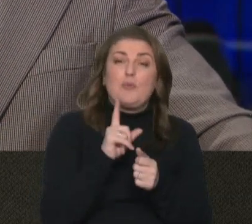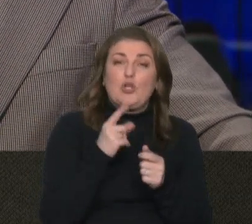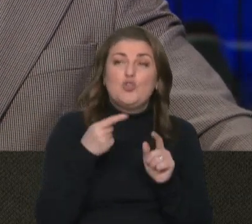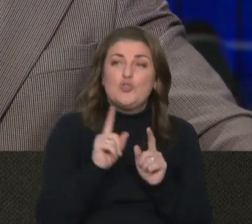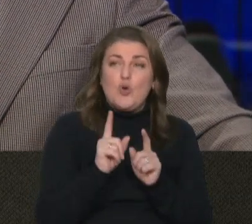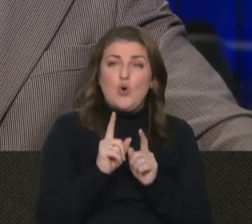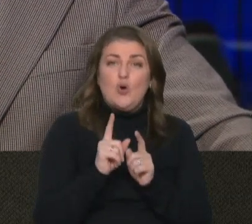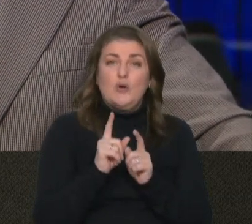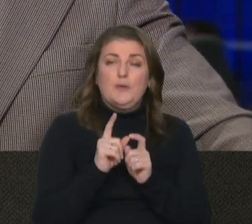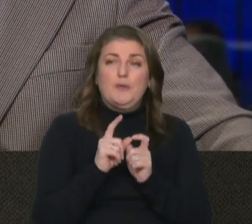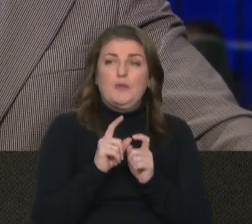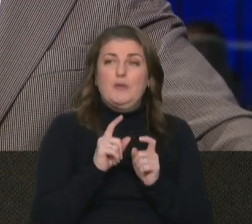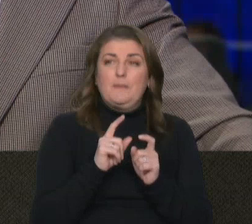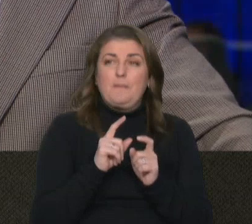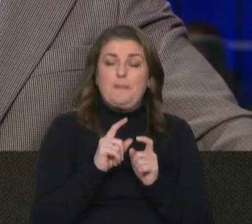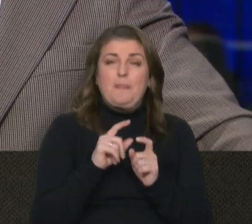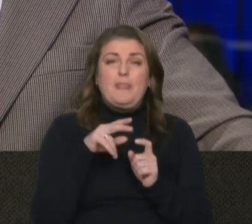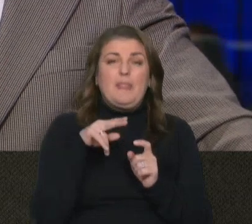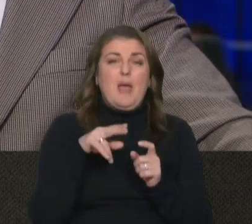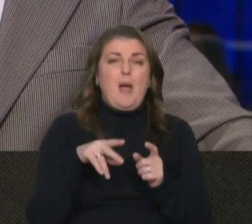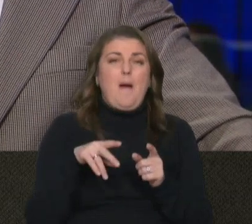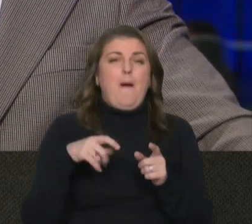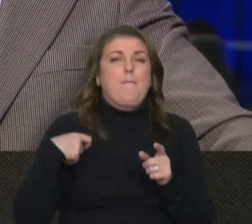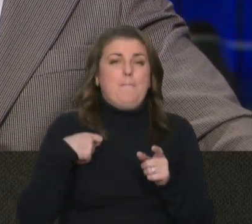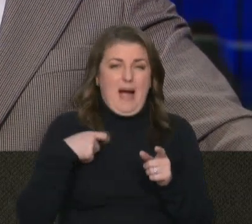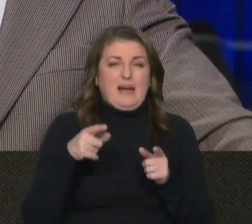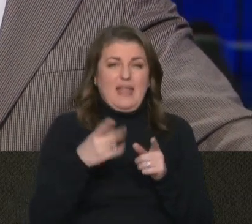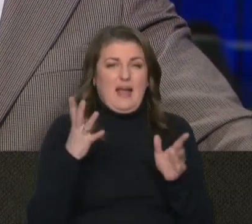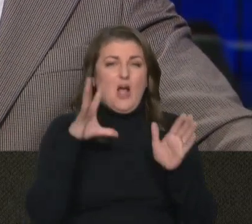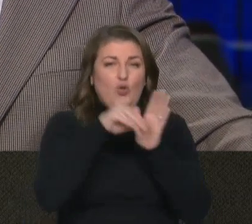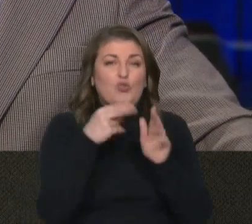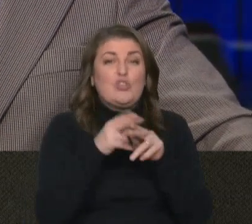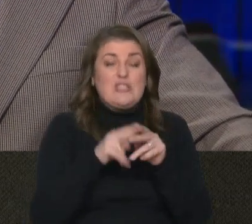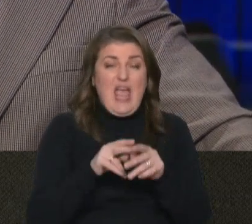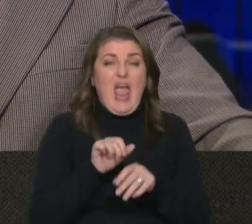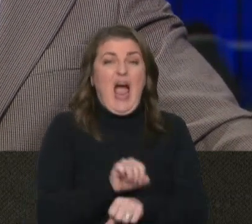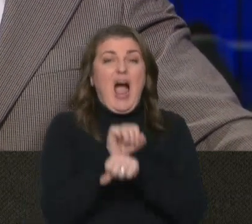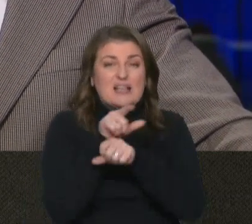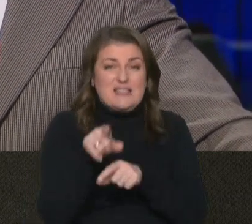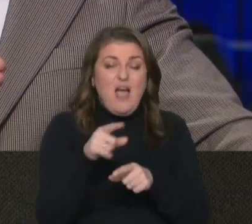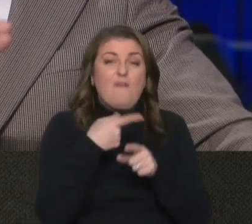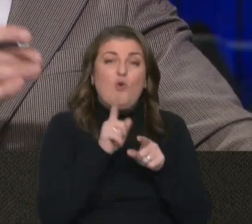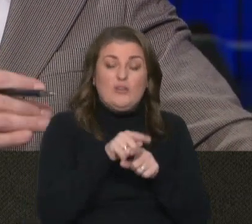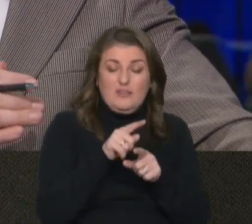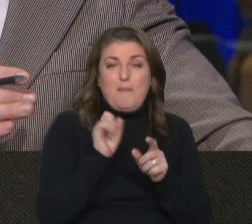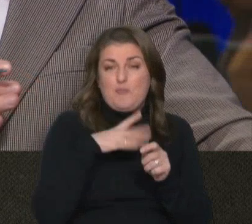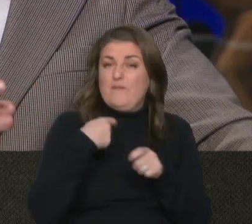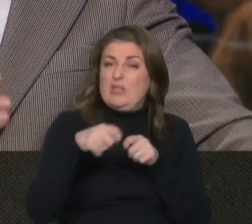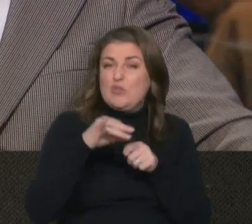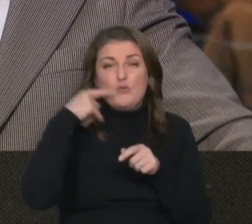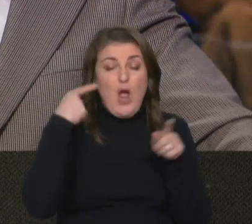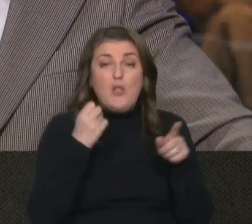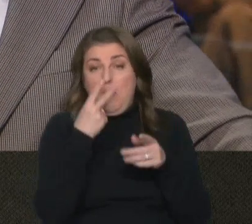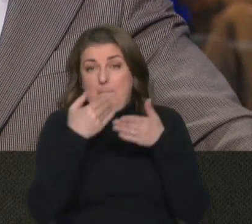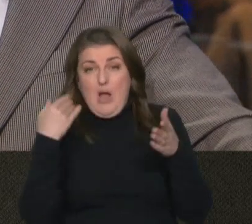партія, яка долучена до цієї акції, вона, можливо, фінансується з Росією. Але напередодні ж ми побачили,